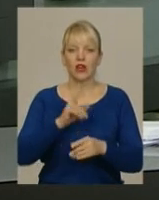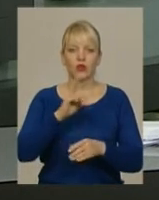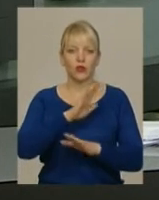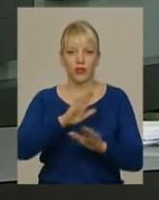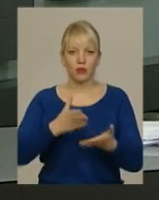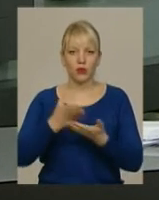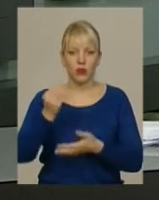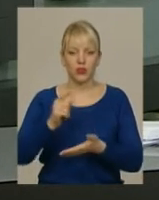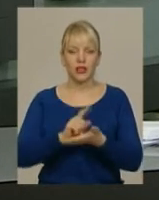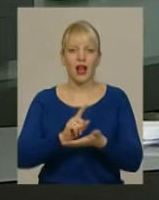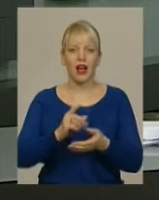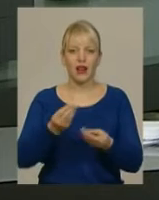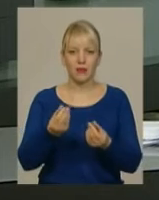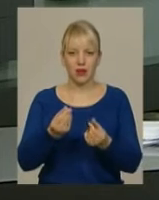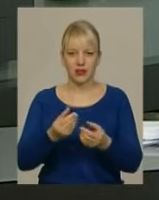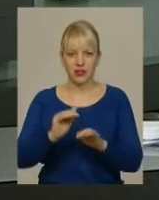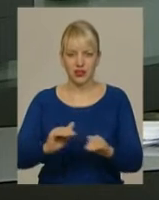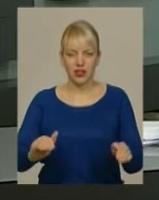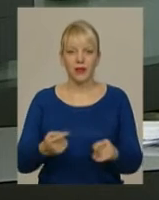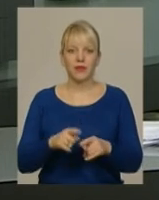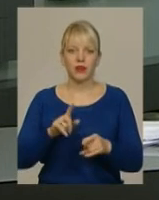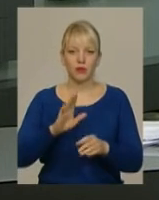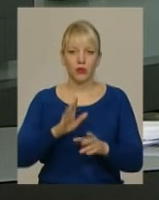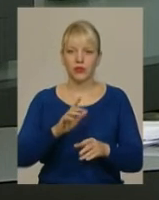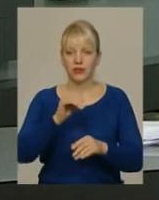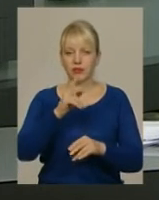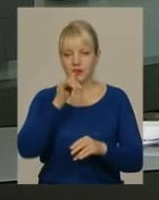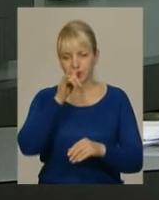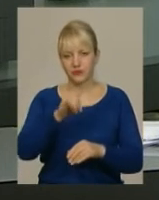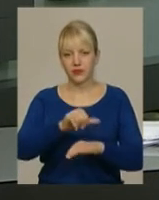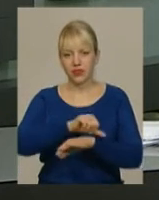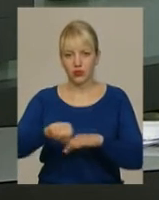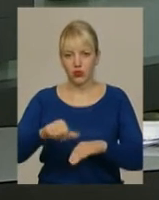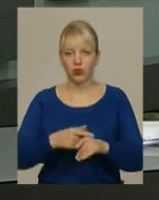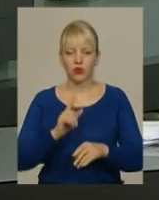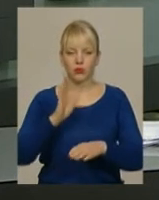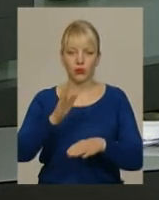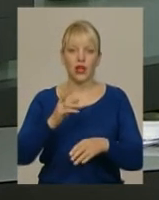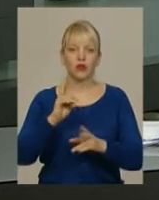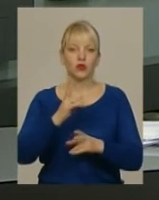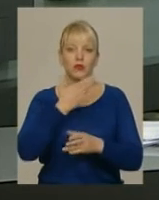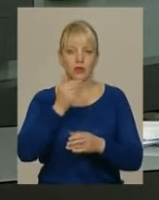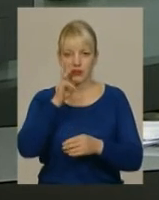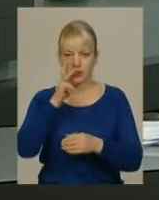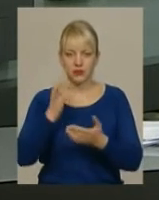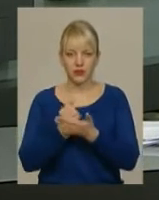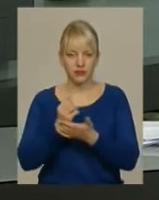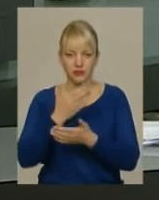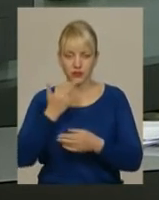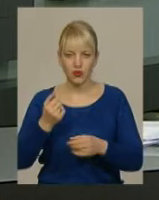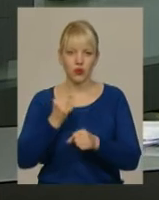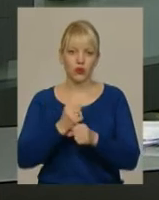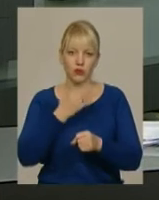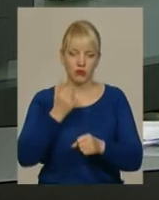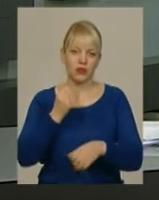виїхати за межі України. Тих, хто не має офіційного доходу, ймовірно, примуся до суспільнокорисних робіт. Нині в області сплачують аліменти понад 19